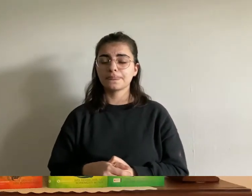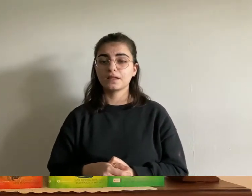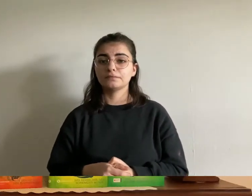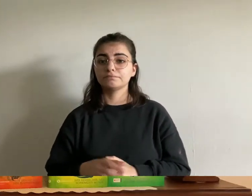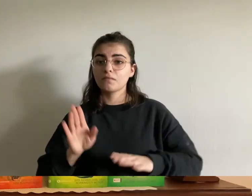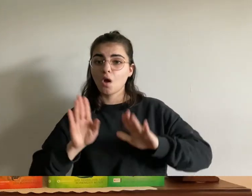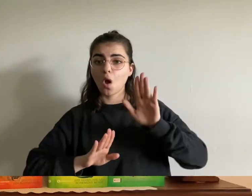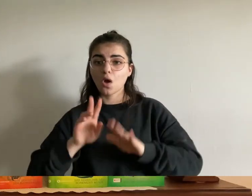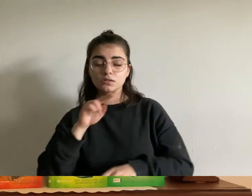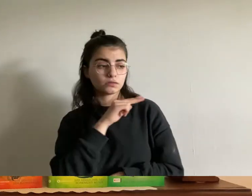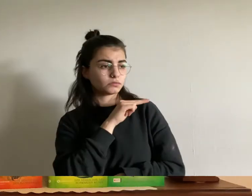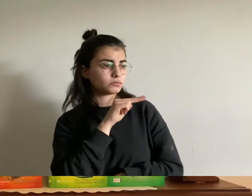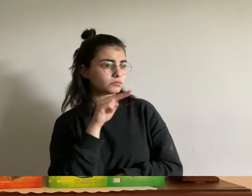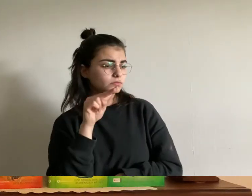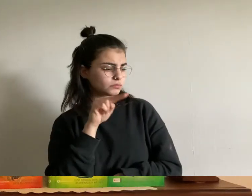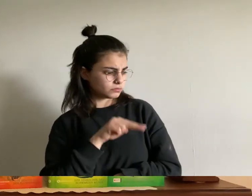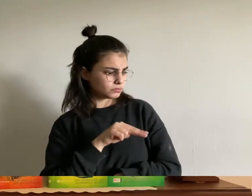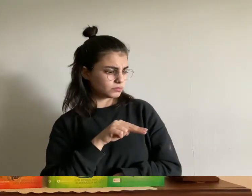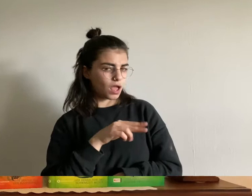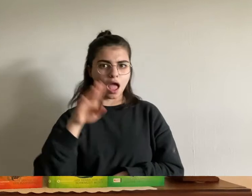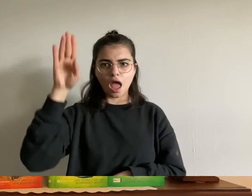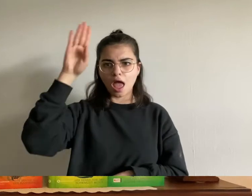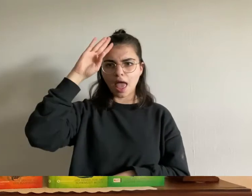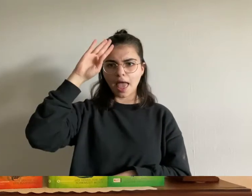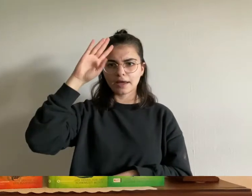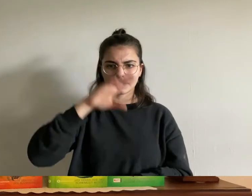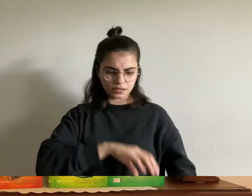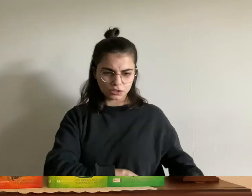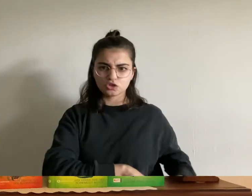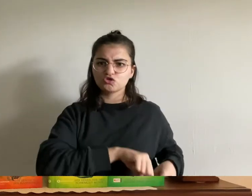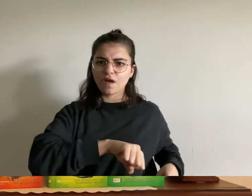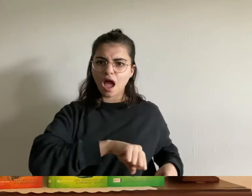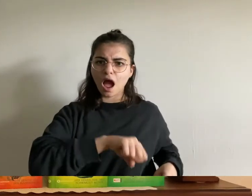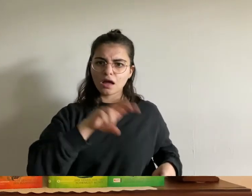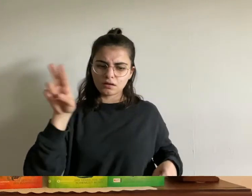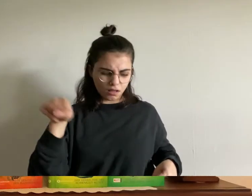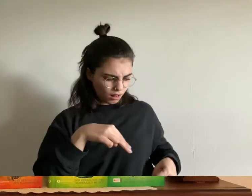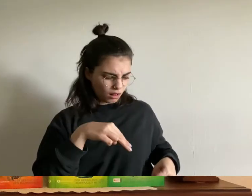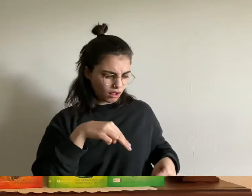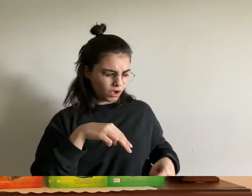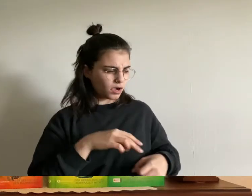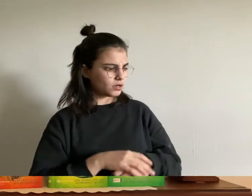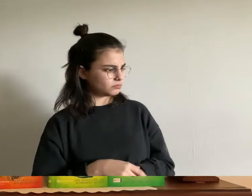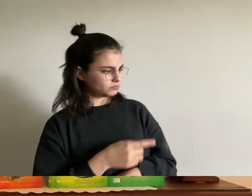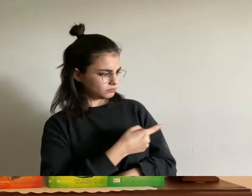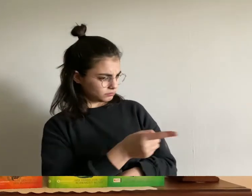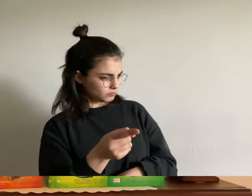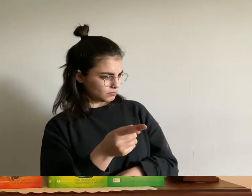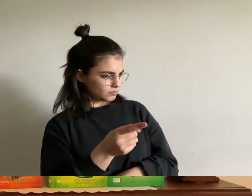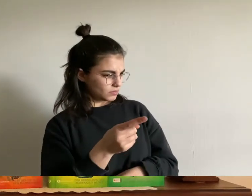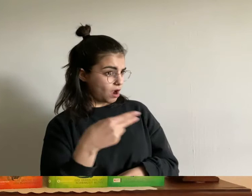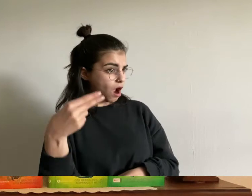er runzelte die stirn und betrachtete die kinder genauer stammt ihr aus harangar wollte er wissen